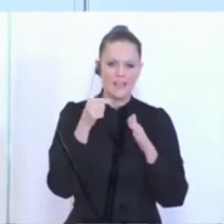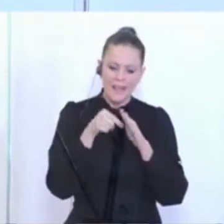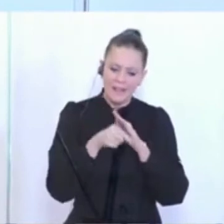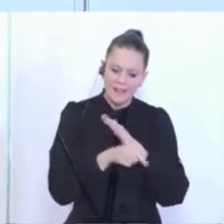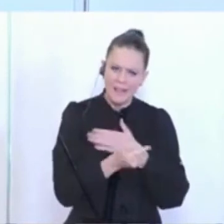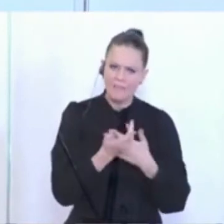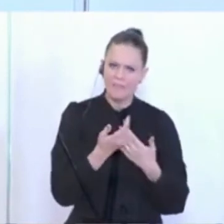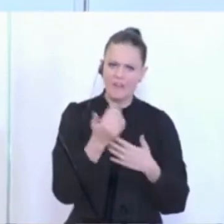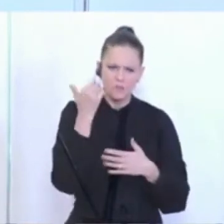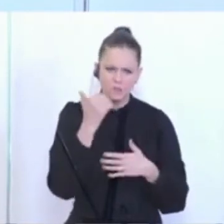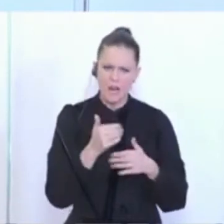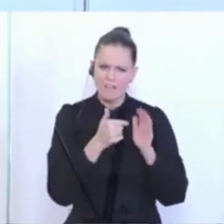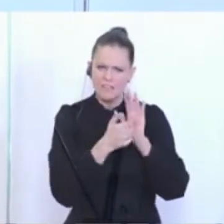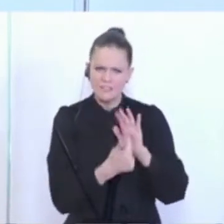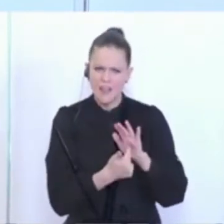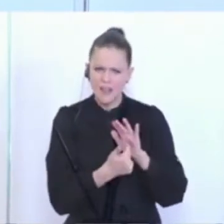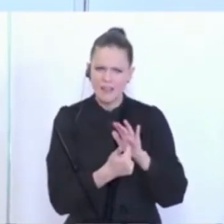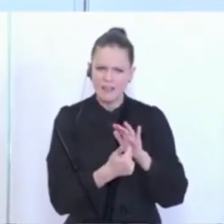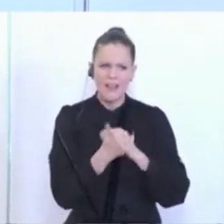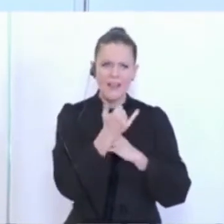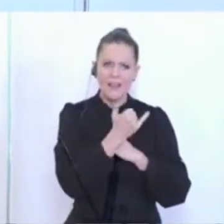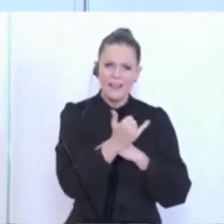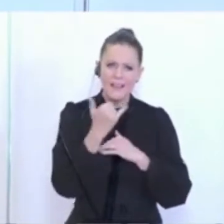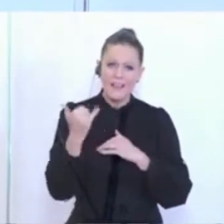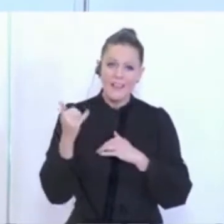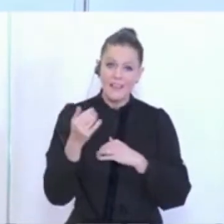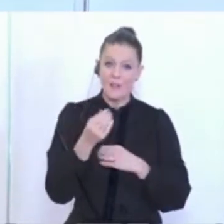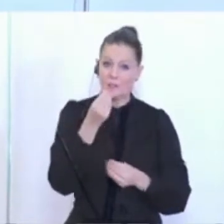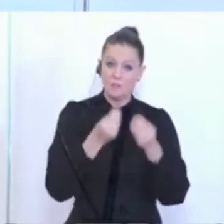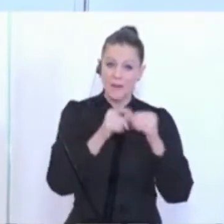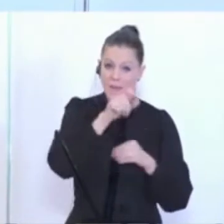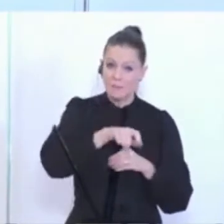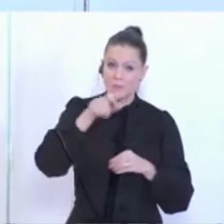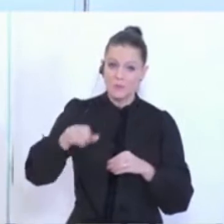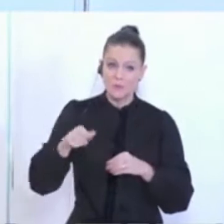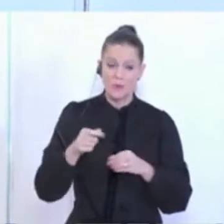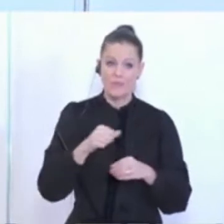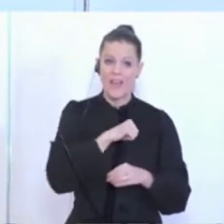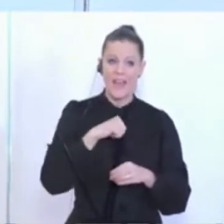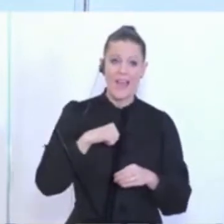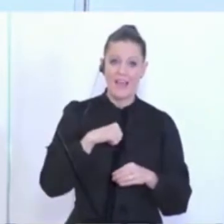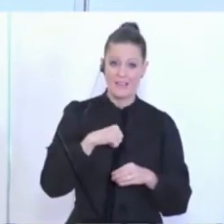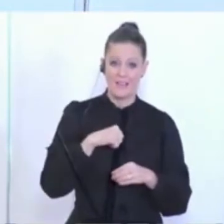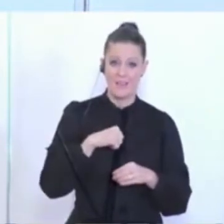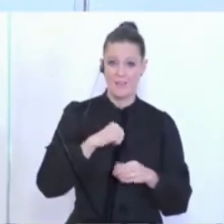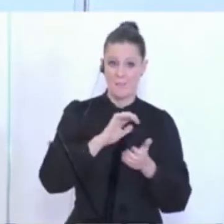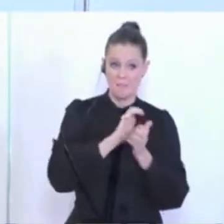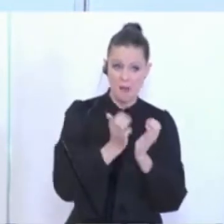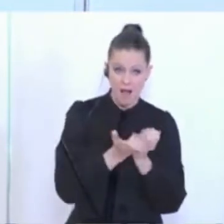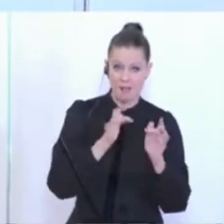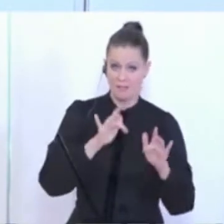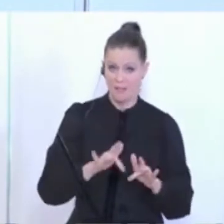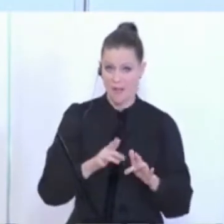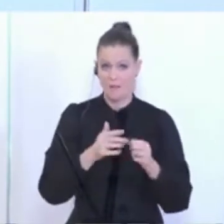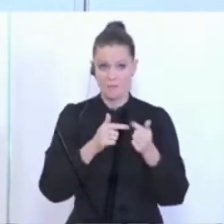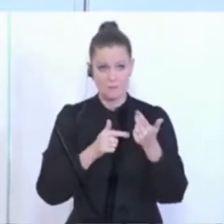schärfen wollen würde, dass jeder Spieler seine eigenen Bälle hat, der andere greift sie nicht an, etc. Ich meine nur, das ist nicht mehr